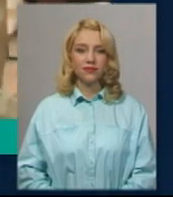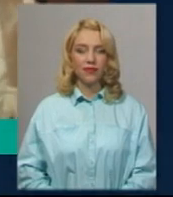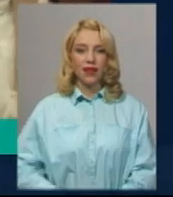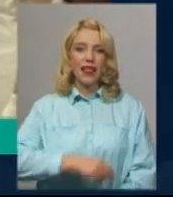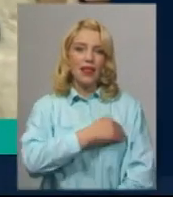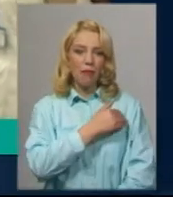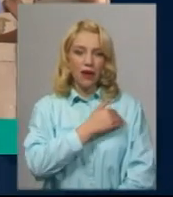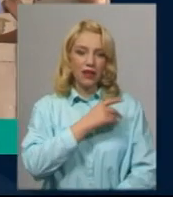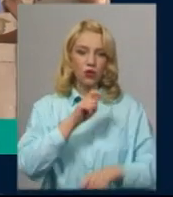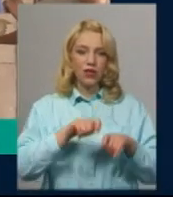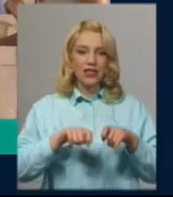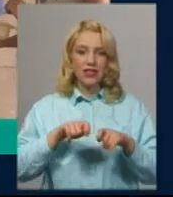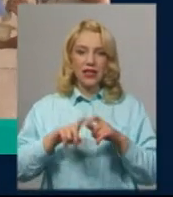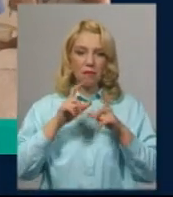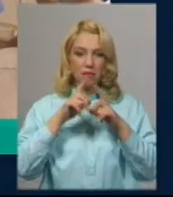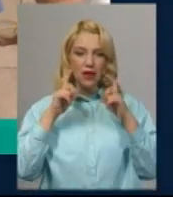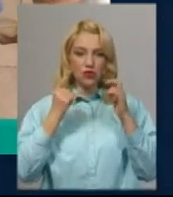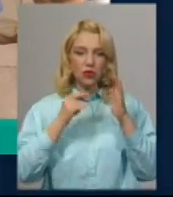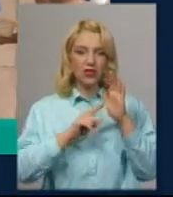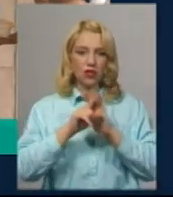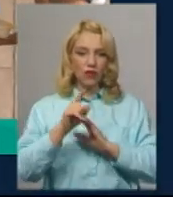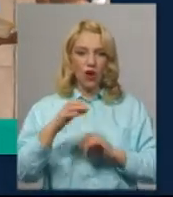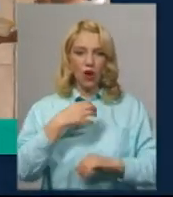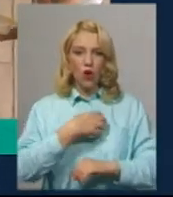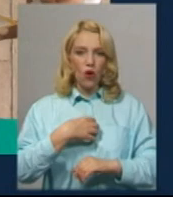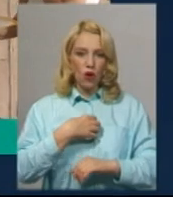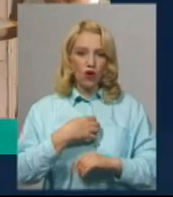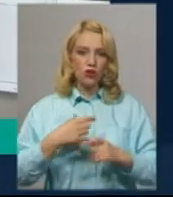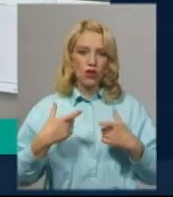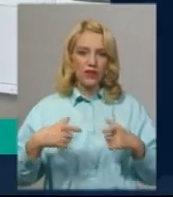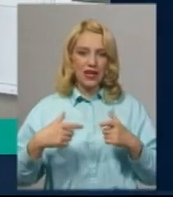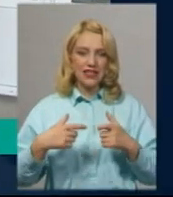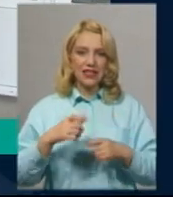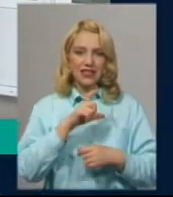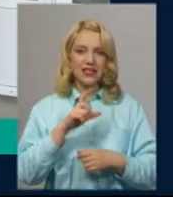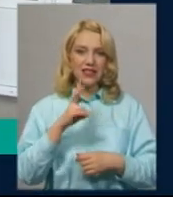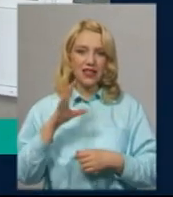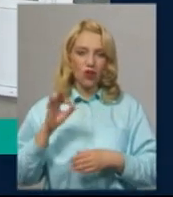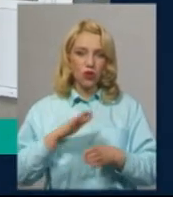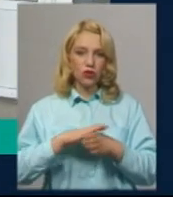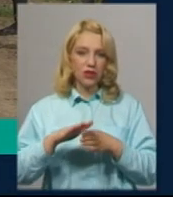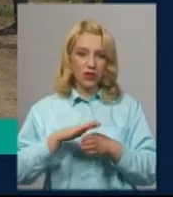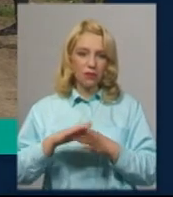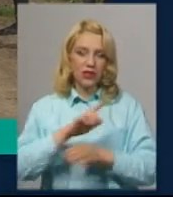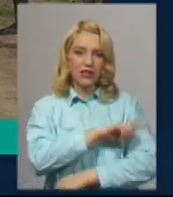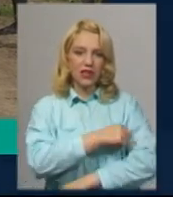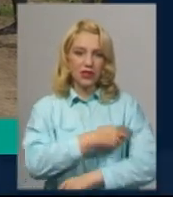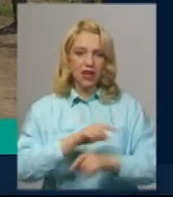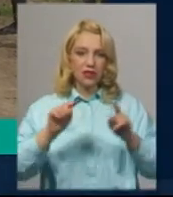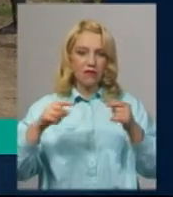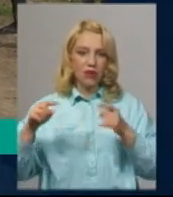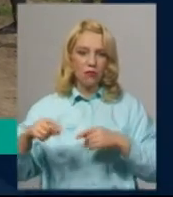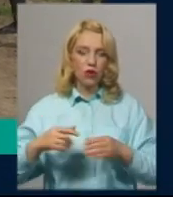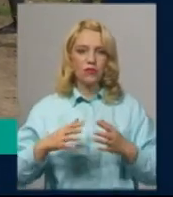Температурний скриніг та маски. Сьогодні стартувала основна сесія незалежного оцінювання із дотриманням санітарних вимог. Жителі села